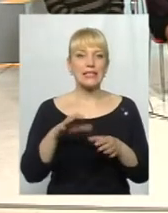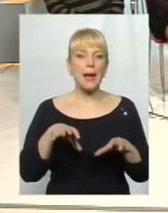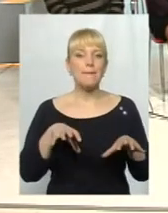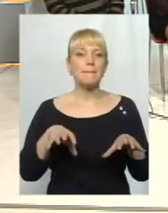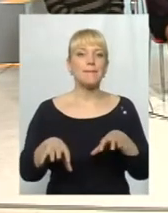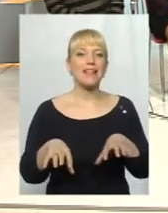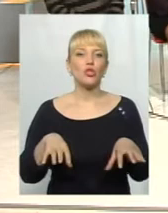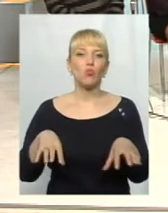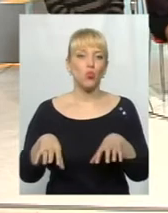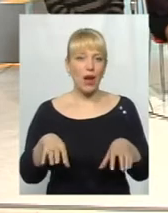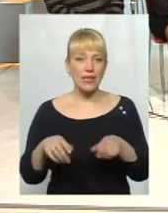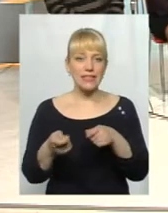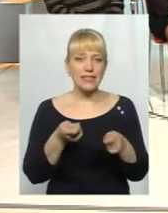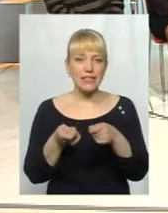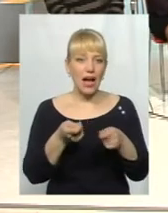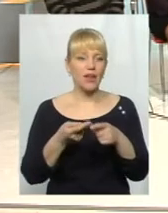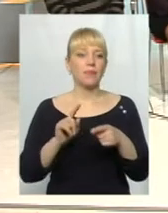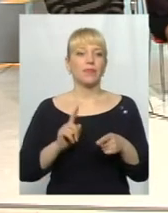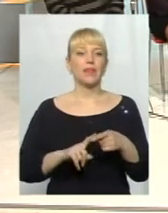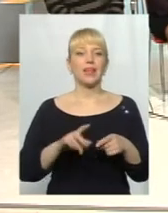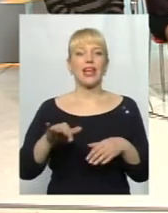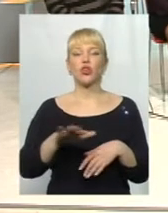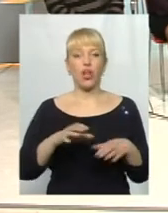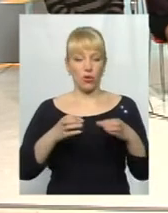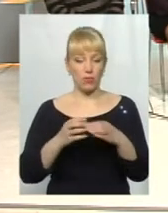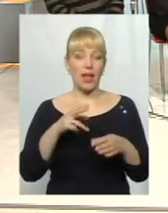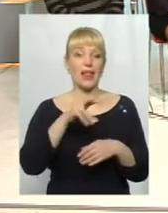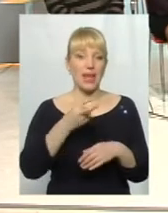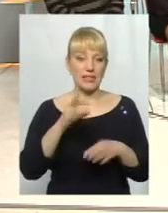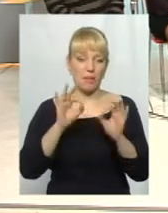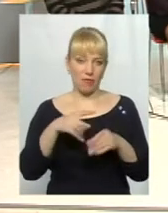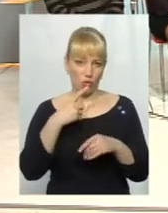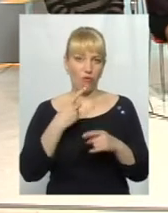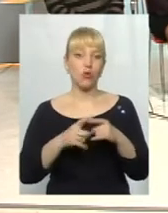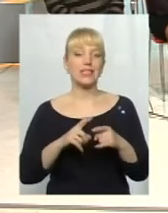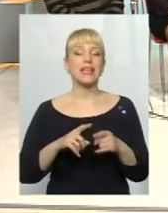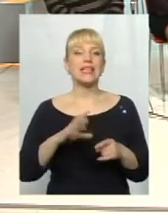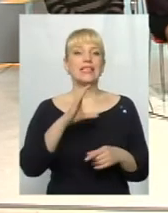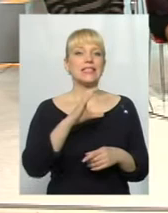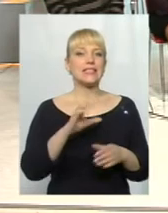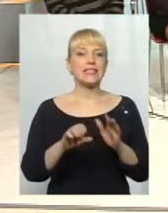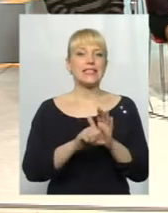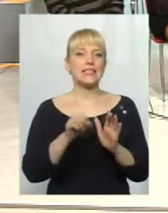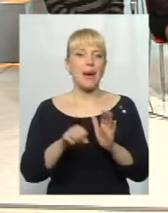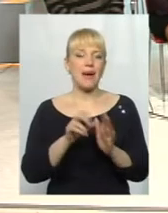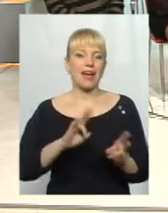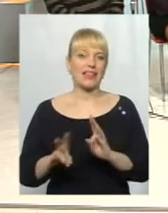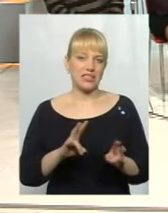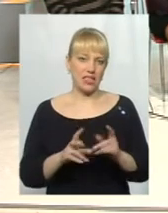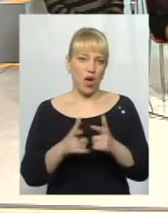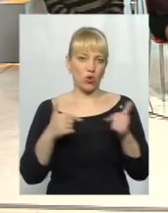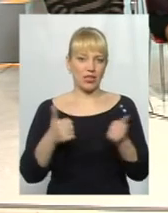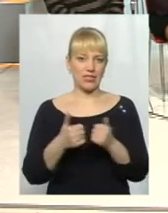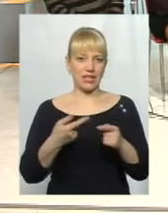прив'язати так звану територіальну громаду, про яку Вітя, Леся, абсолютно правильно кажуть. Сепаратистська організація, яка шельмувала будь-яку